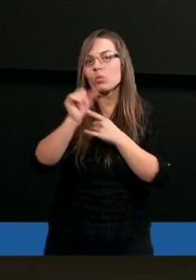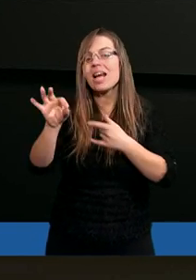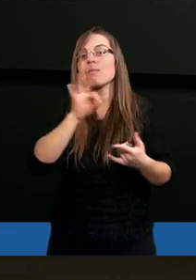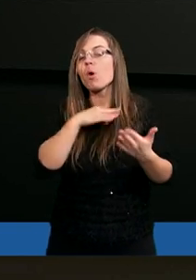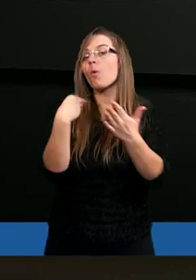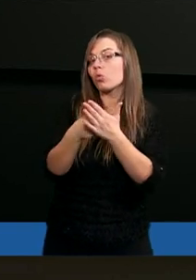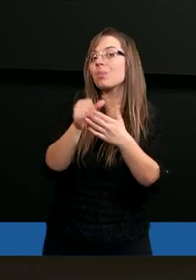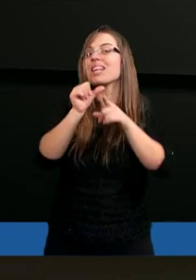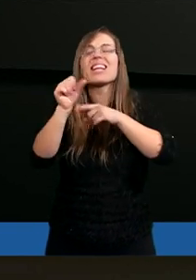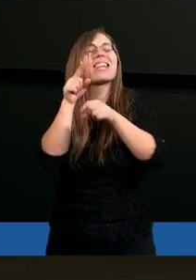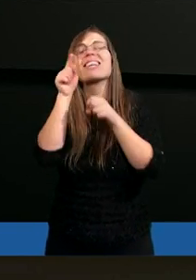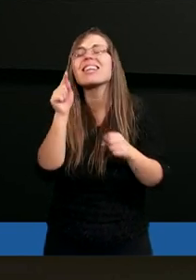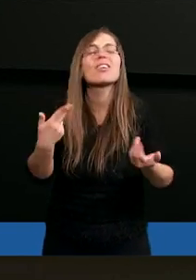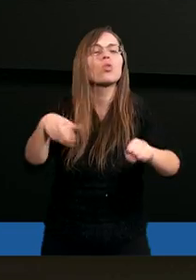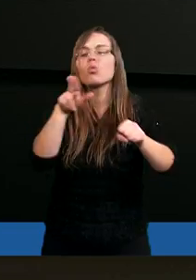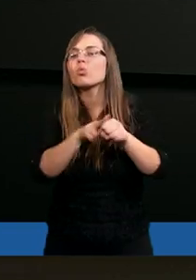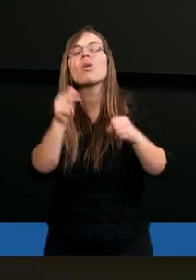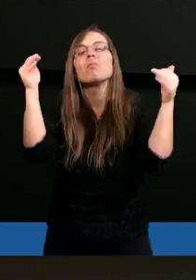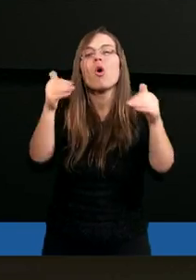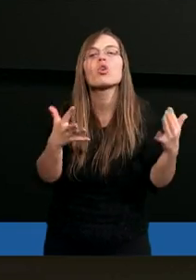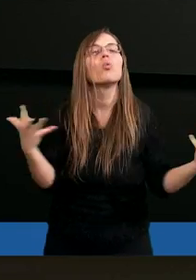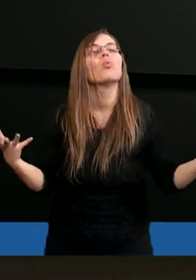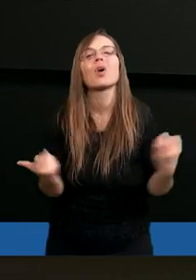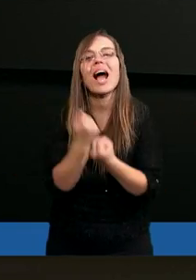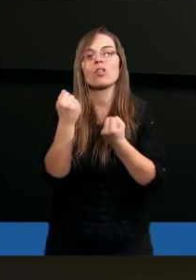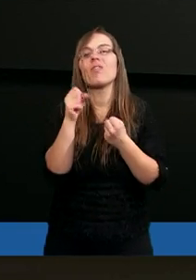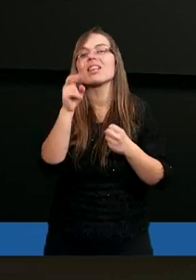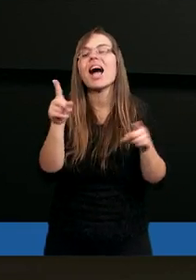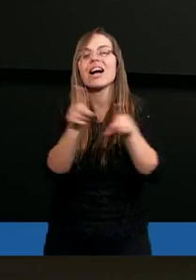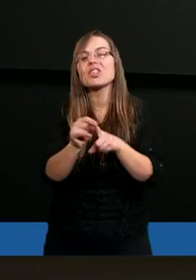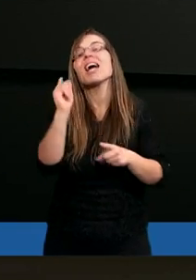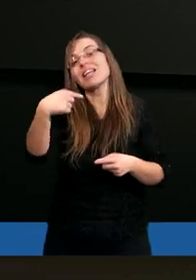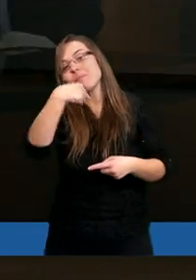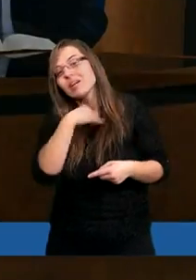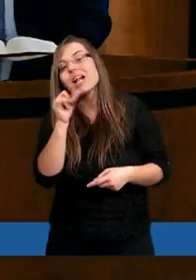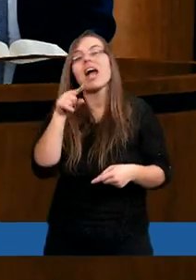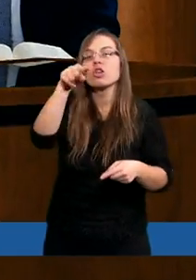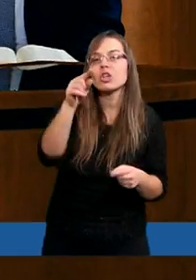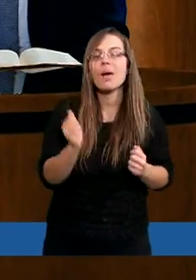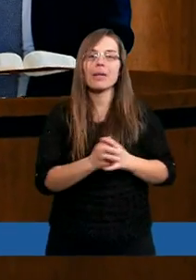zbawicielem, jesteś tym, który może uratować także mnie.